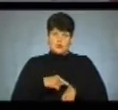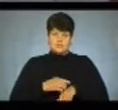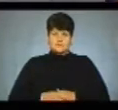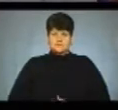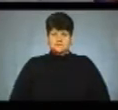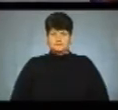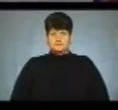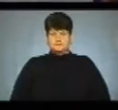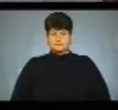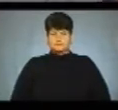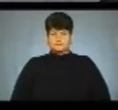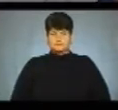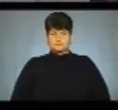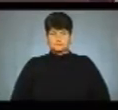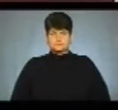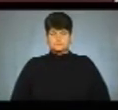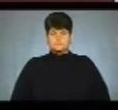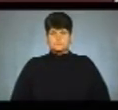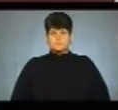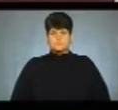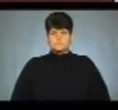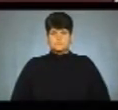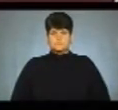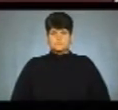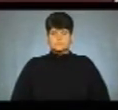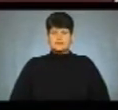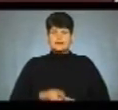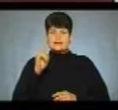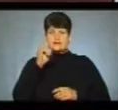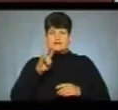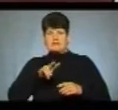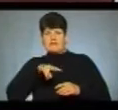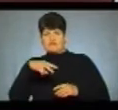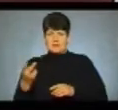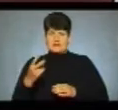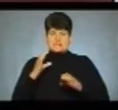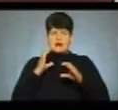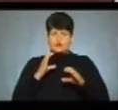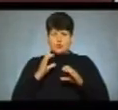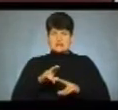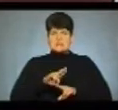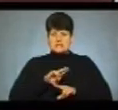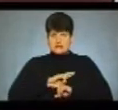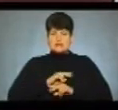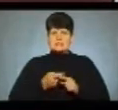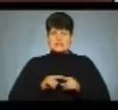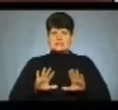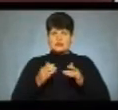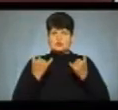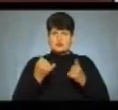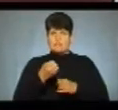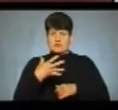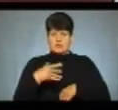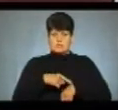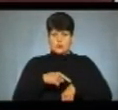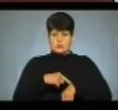Бодак. Новини на Суспільному. Тернопіль. Дитина випала з рейсового автобуса та загинула. Це трапилось сьогодні близько 15